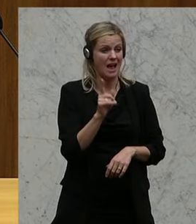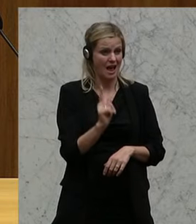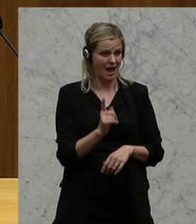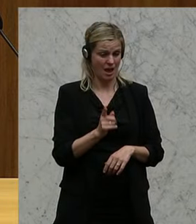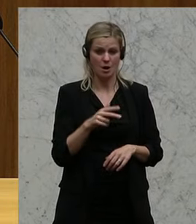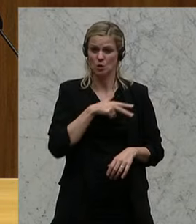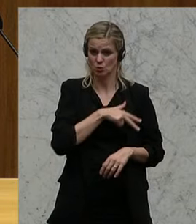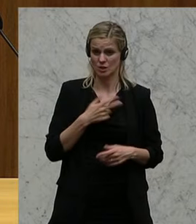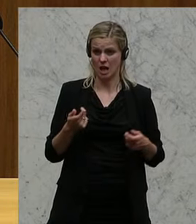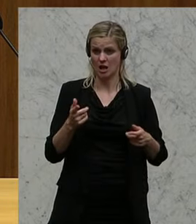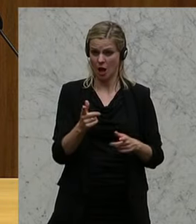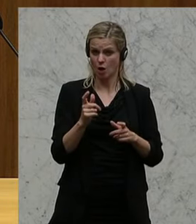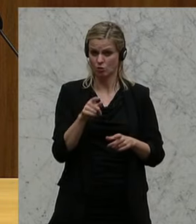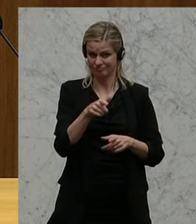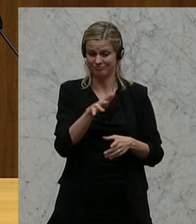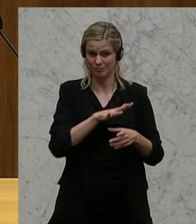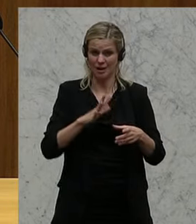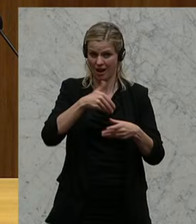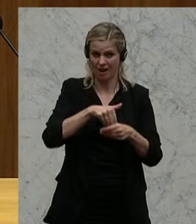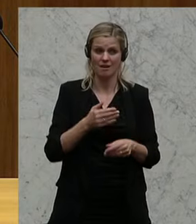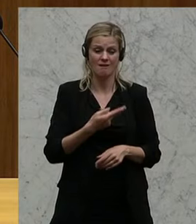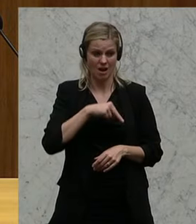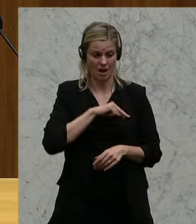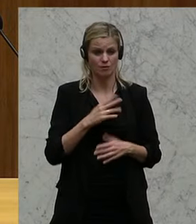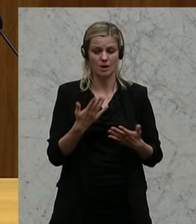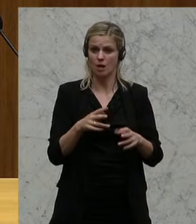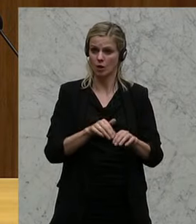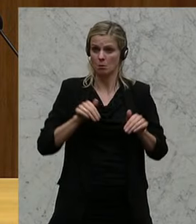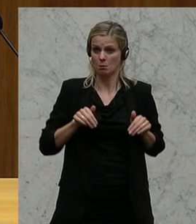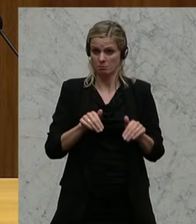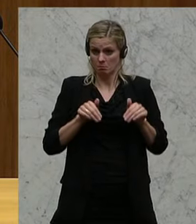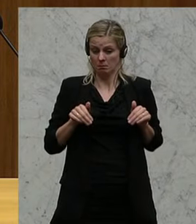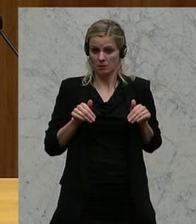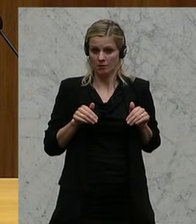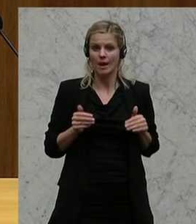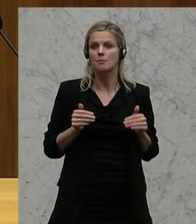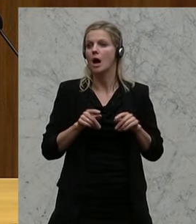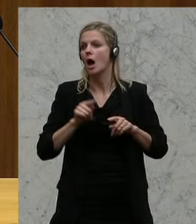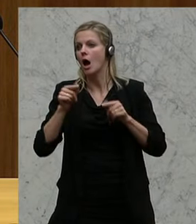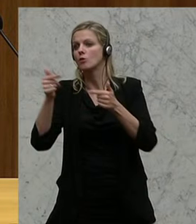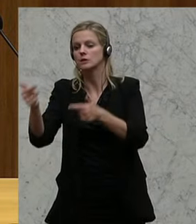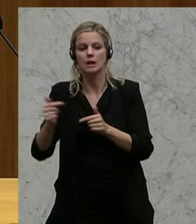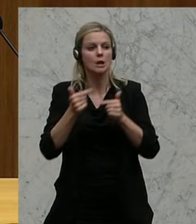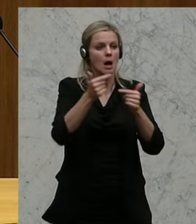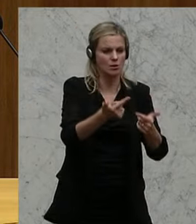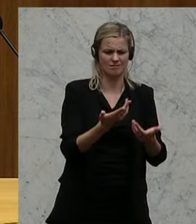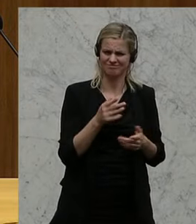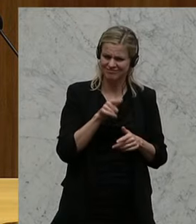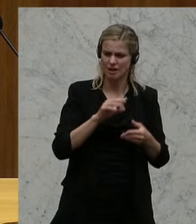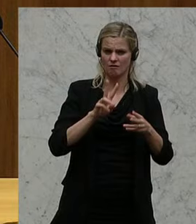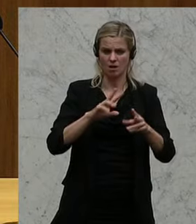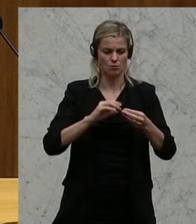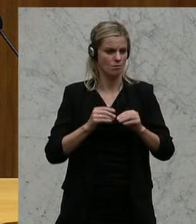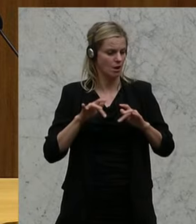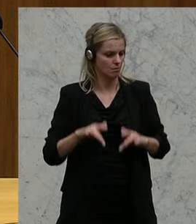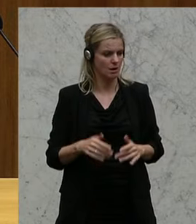der Sozialausschuss in dessen Bereich das Feld hier permanent aus allem ausnimmt. Es wird alles immer nur ausgelagert. Und das ist genau das Problem, vor dem wir stehen.